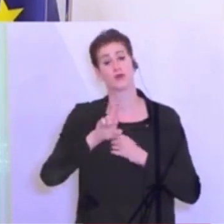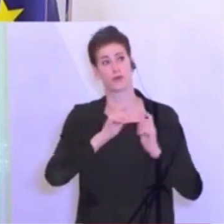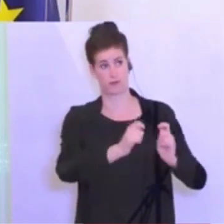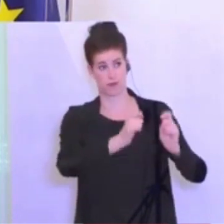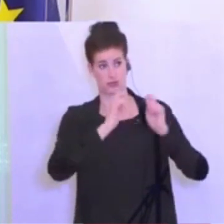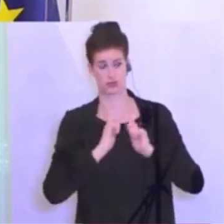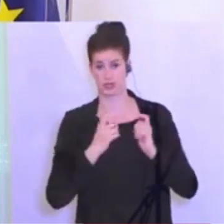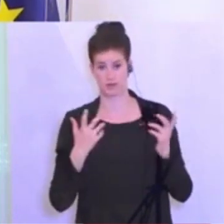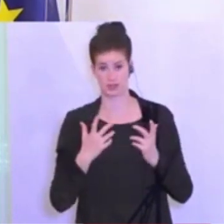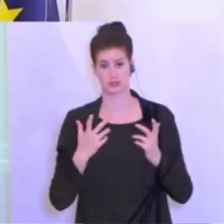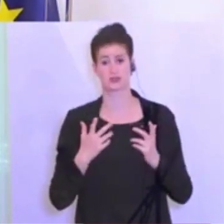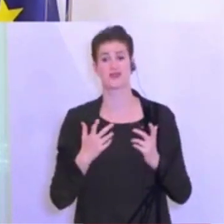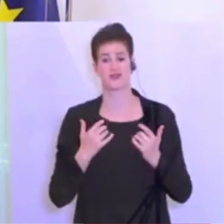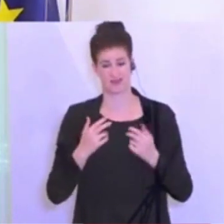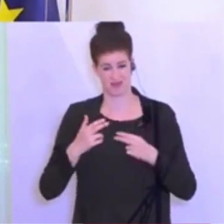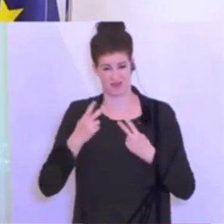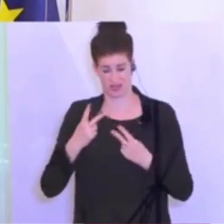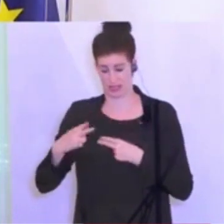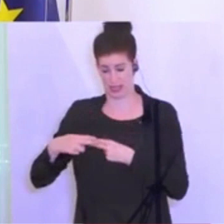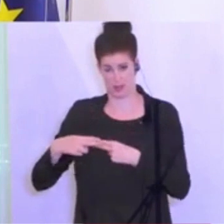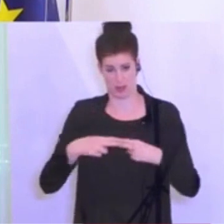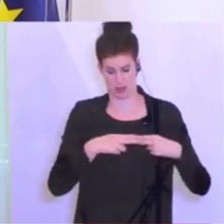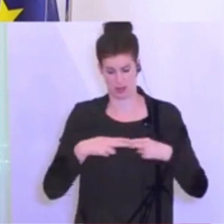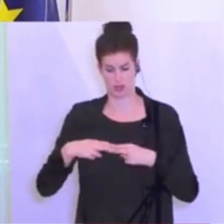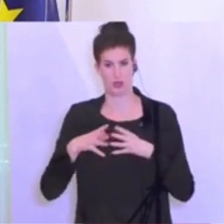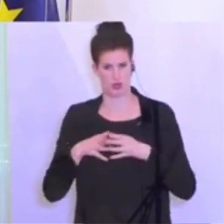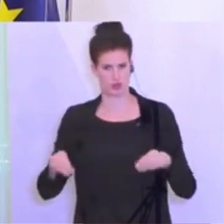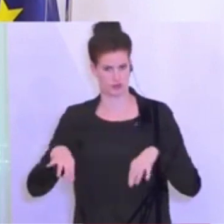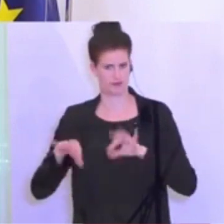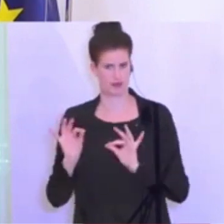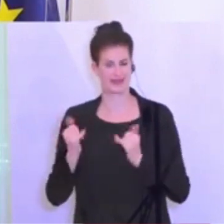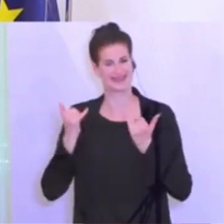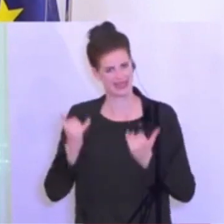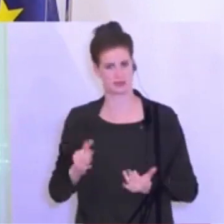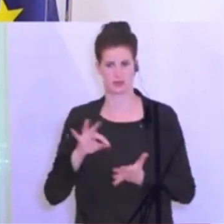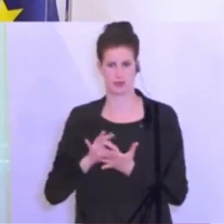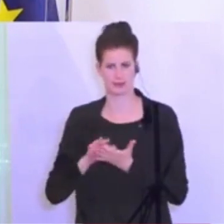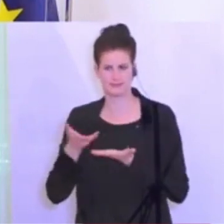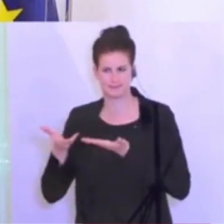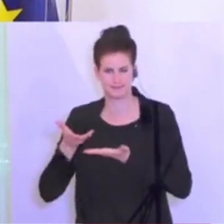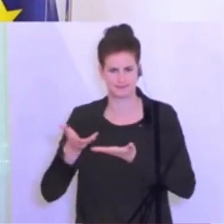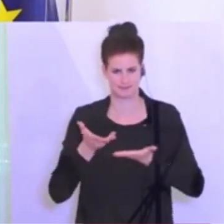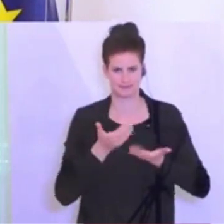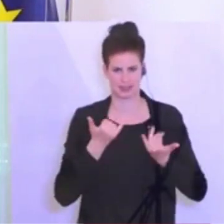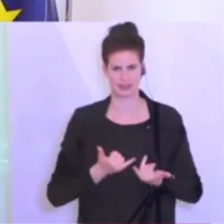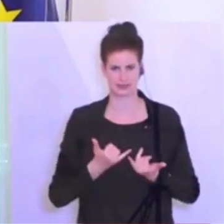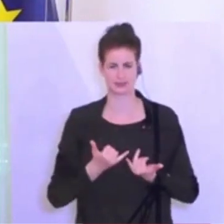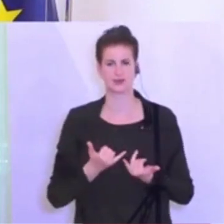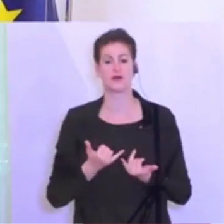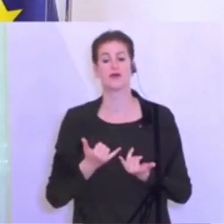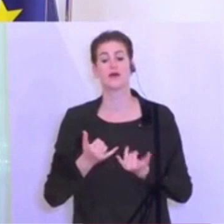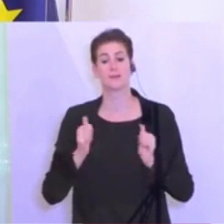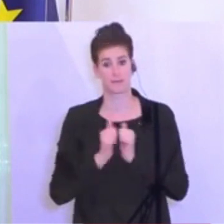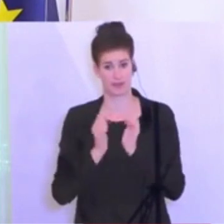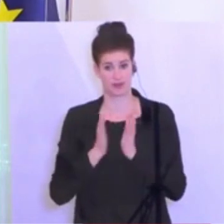dass wir zunächst einmal Lösungen für unsere Nachbarstaaten finden. Jedes Land für sich. Das findet gerade in Europa statt. Mittwoch sollte